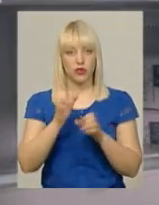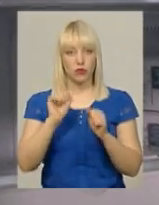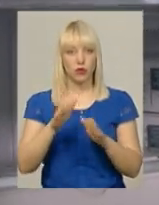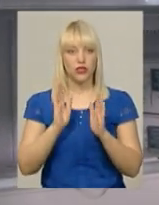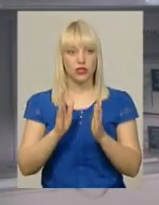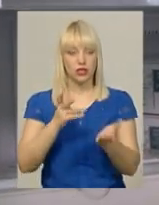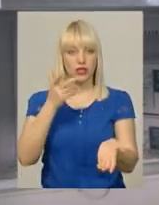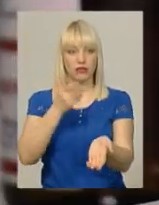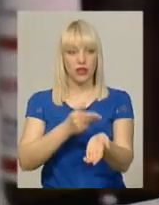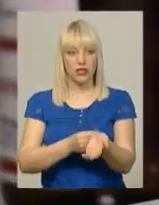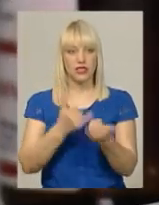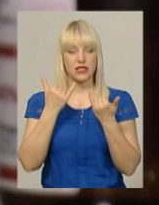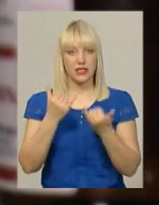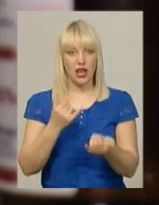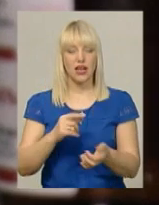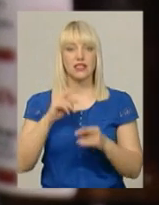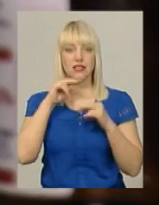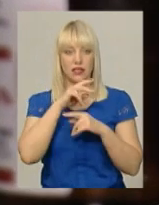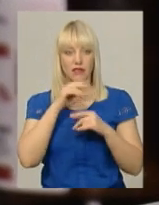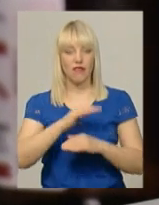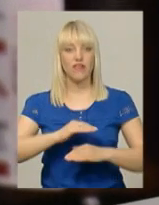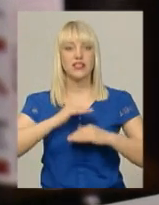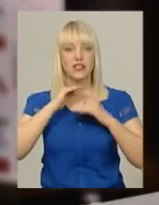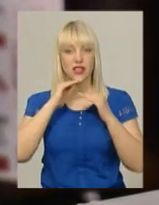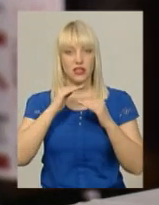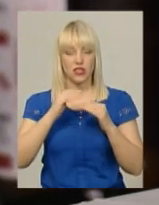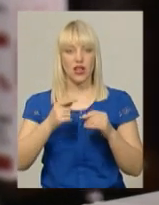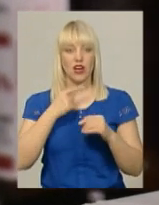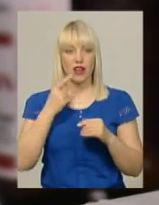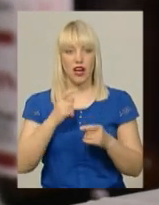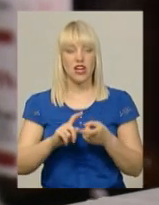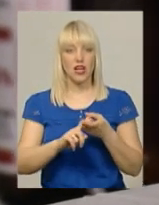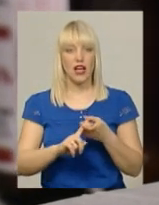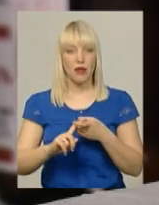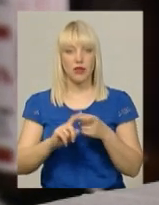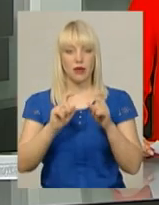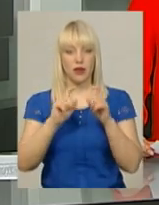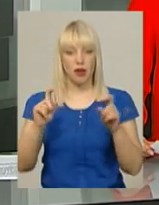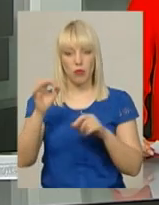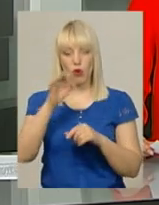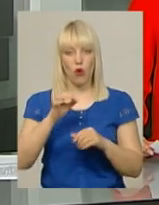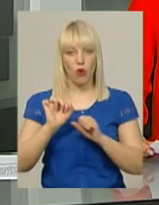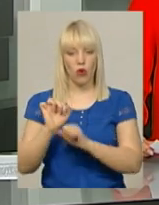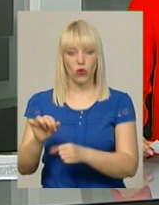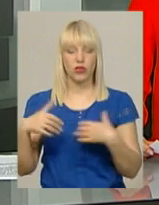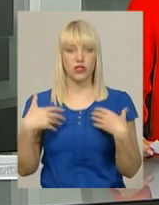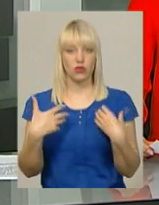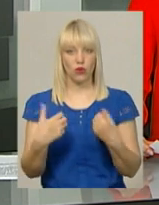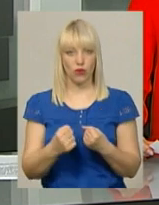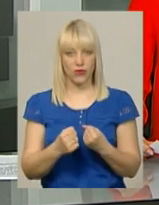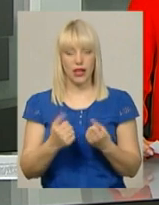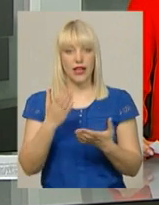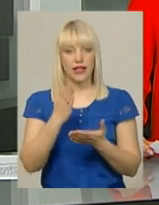Наразі в області ін'єкції вистачає, каже епідеміолог Департаменту охорони здоров'я Хмельницької облдержадміністрації Олександр Мирний.